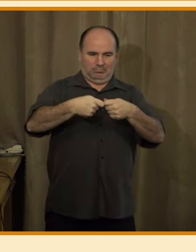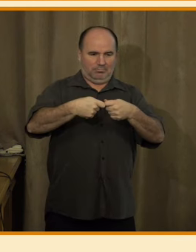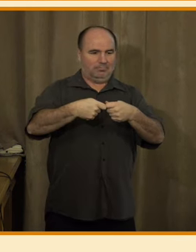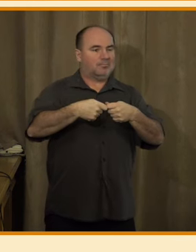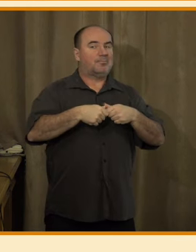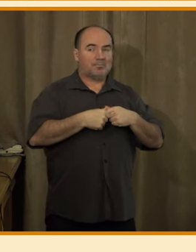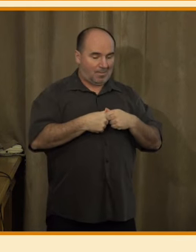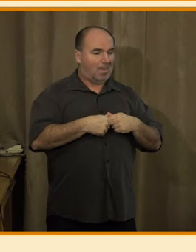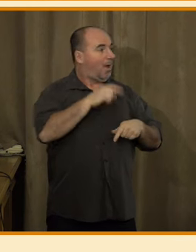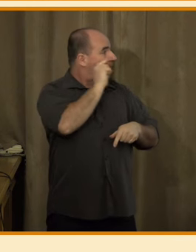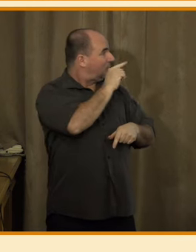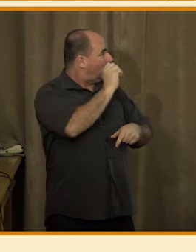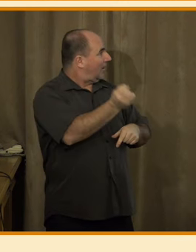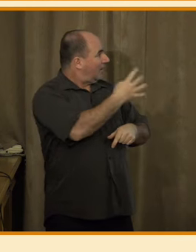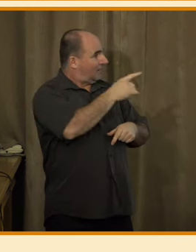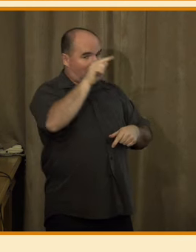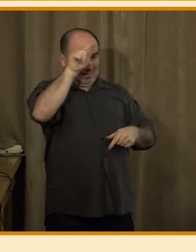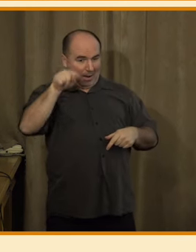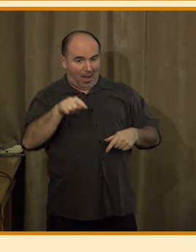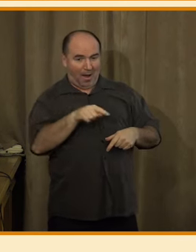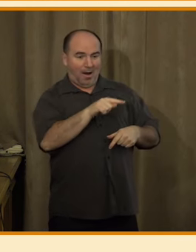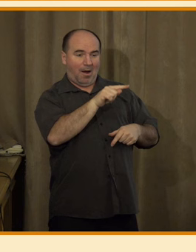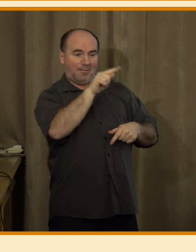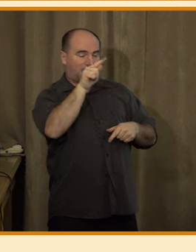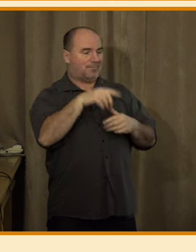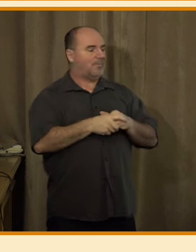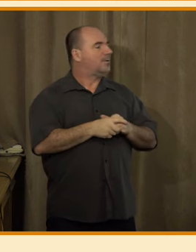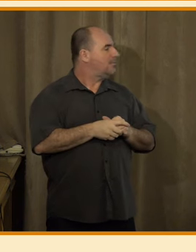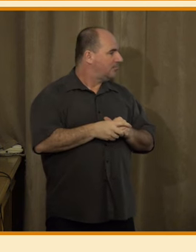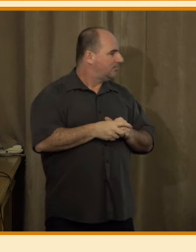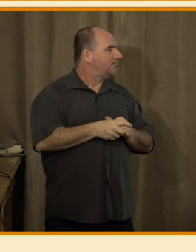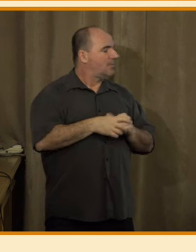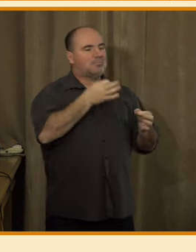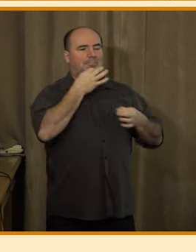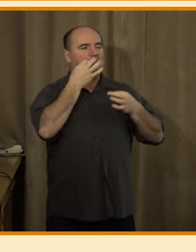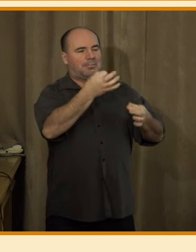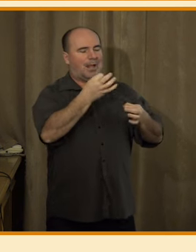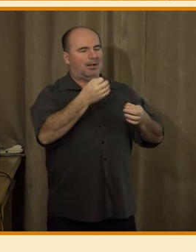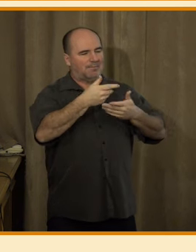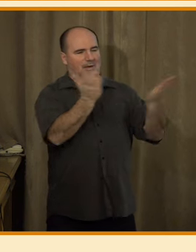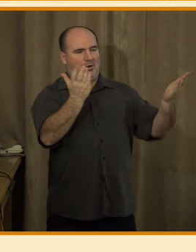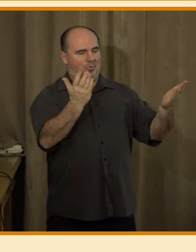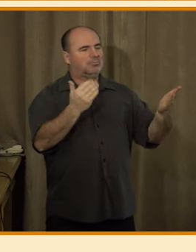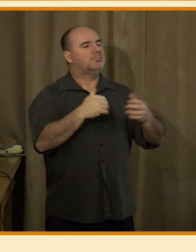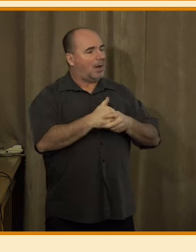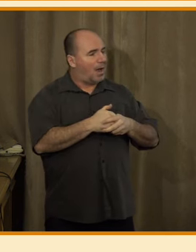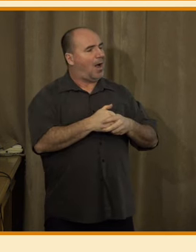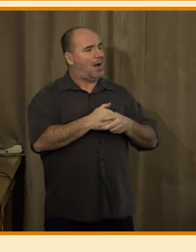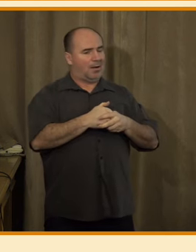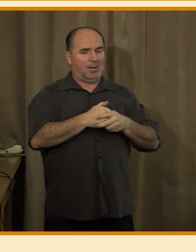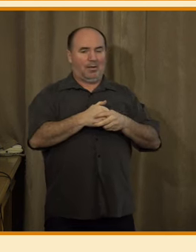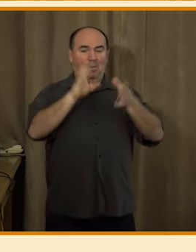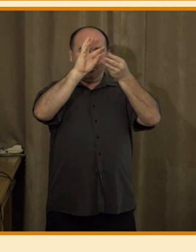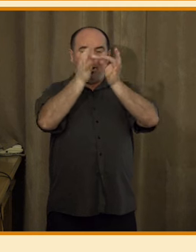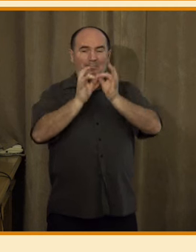tenhle graf, a ten první graf se týká kombinace člověka novináře, a druhý